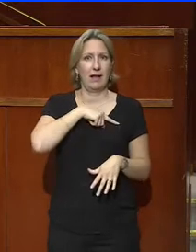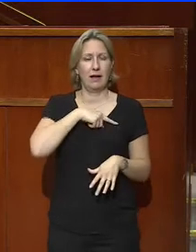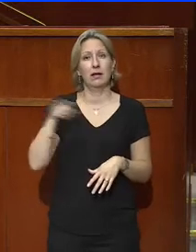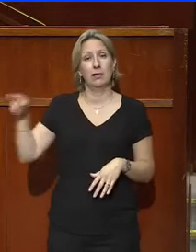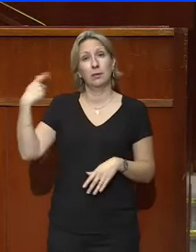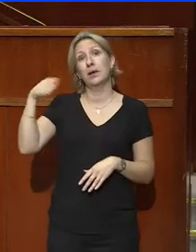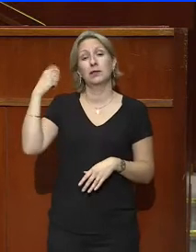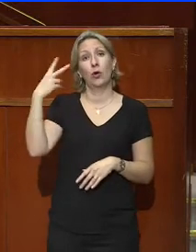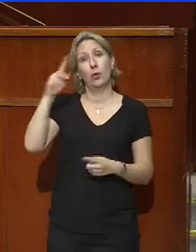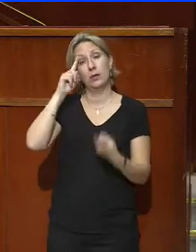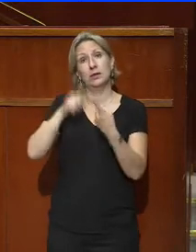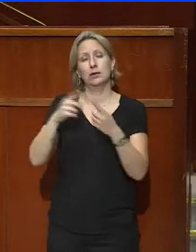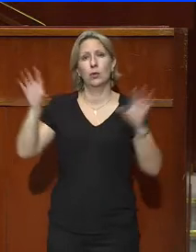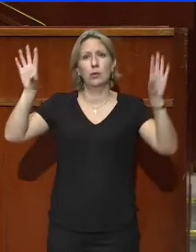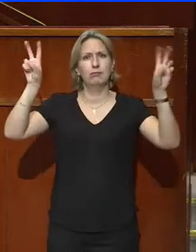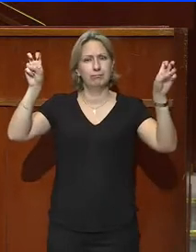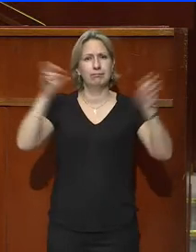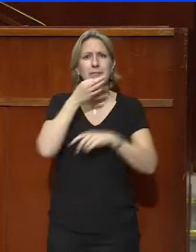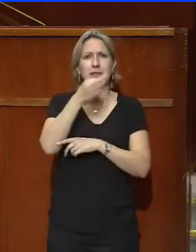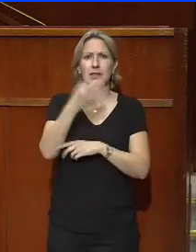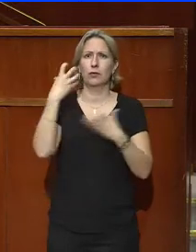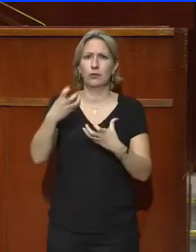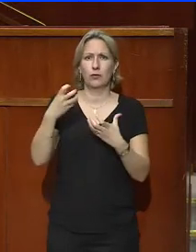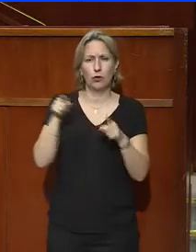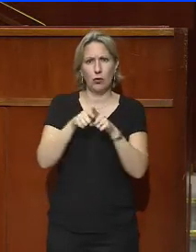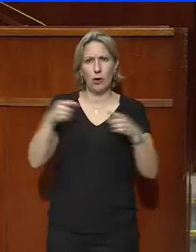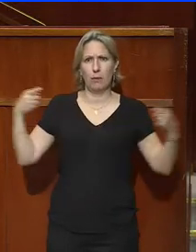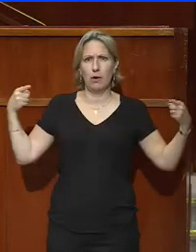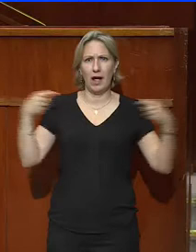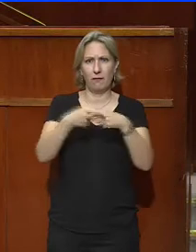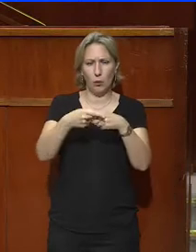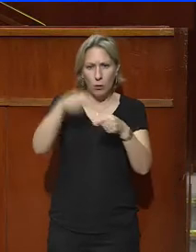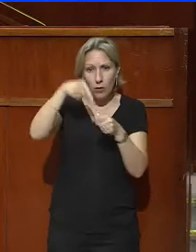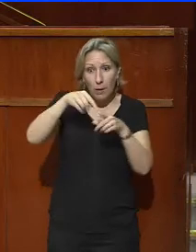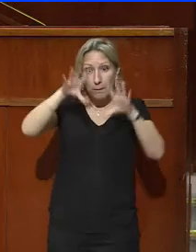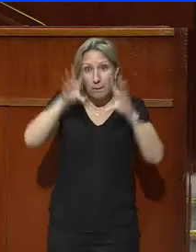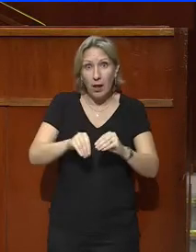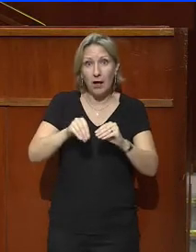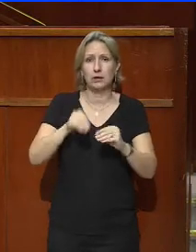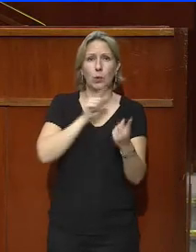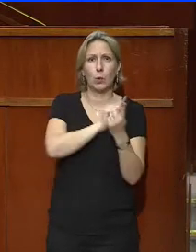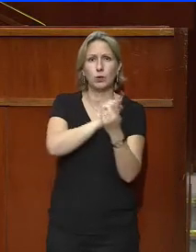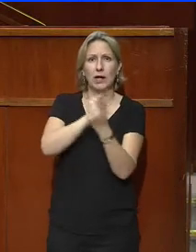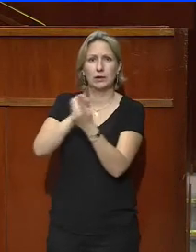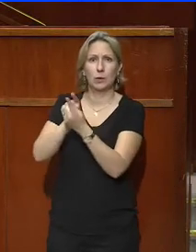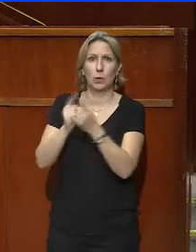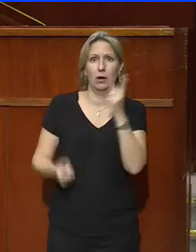CESE, je le cite, le carrefour des consultations publiques et la seule instance unique de consultation.